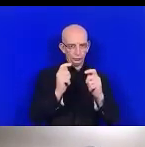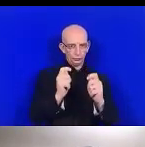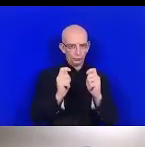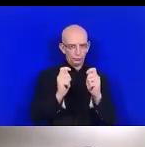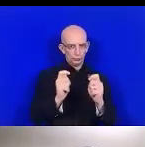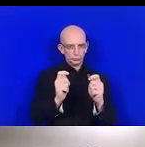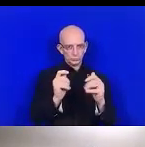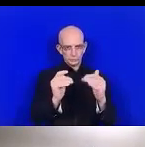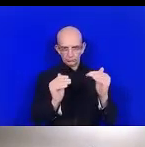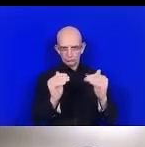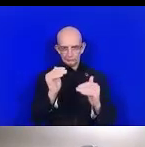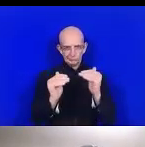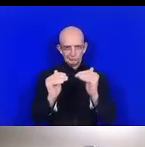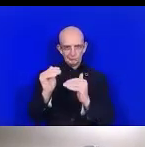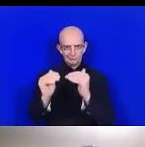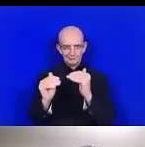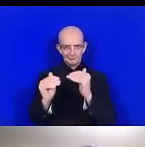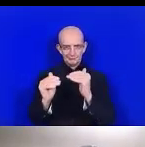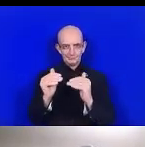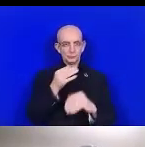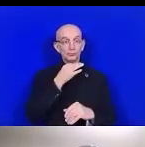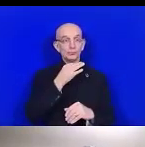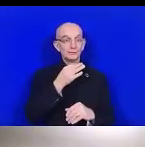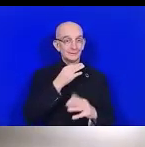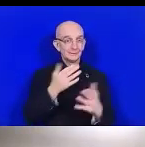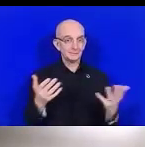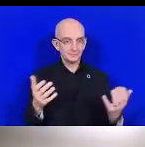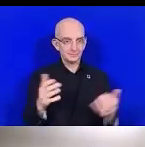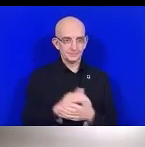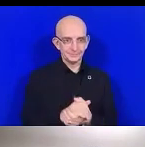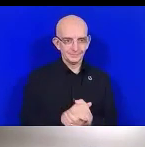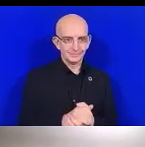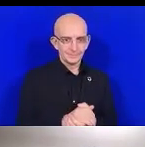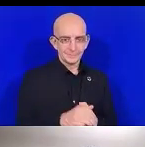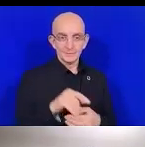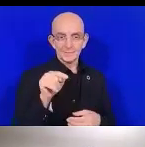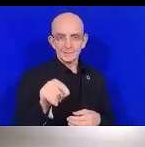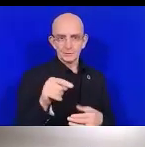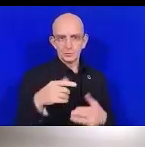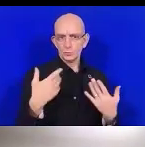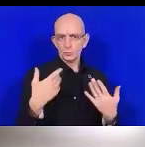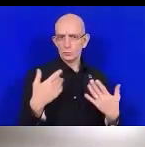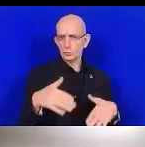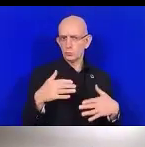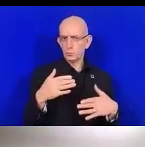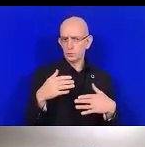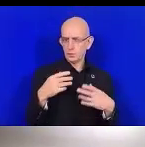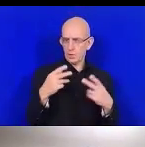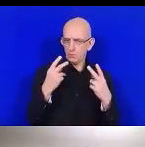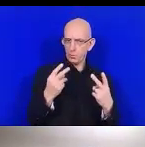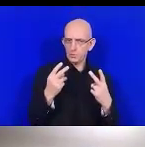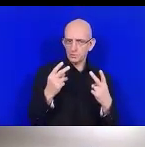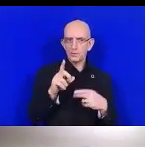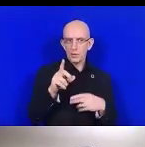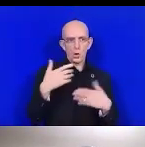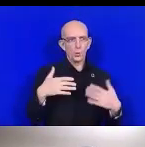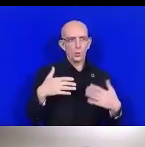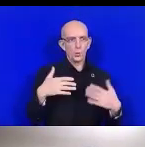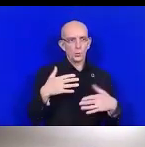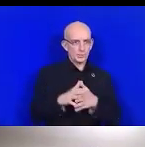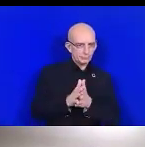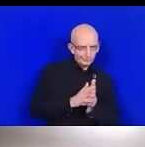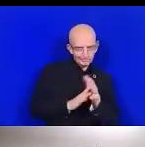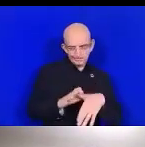C'est très important et avantageux parce que du fait d'un point de vue professionnel, nous avons